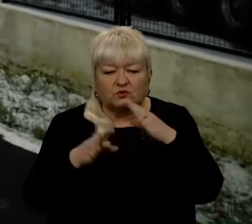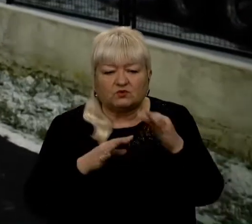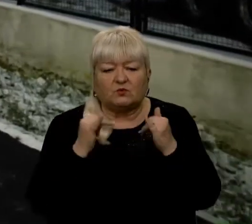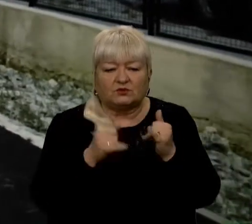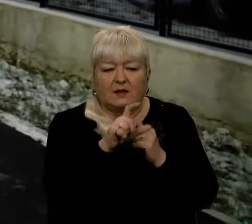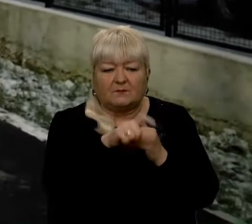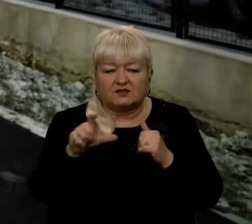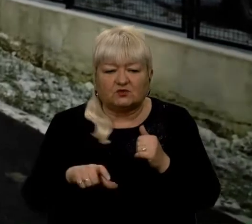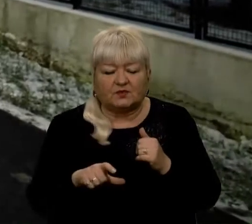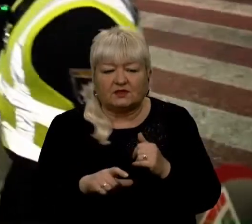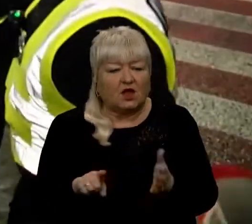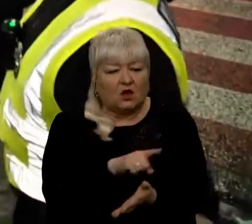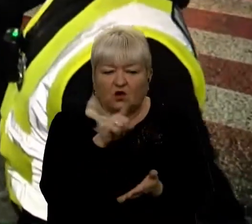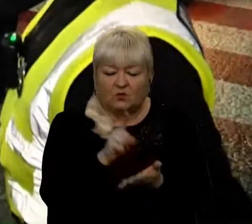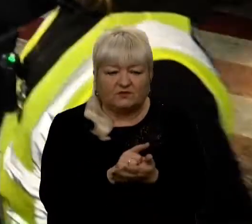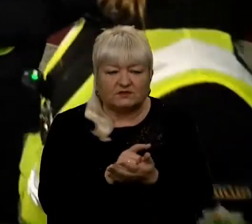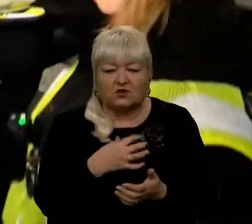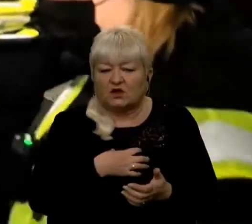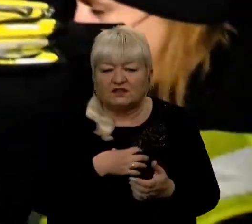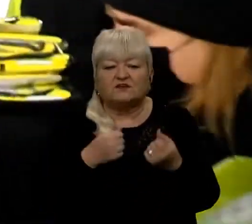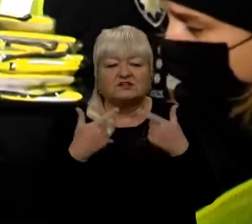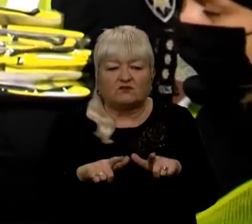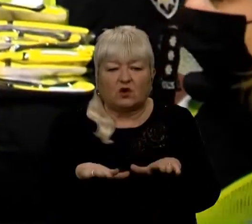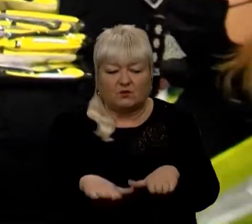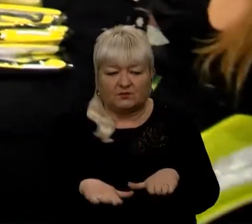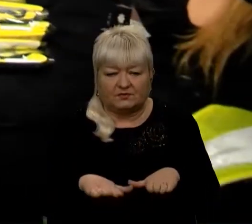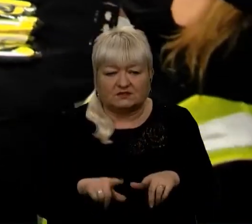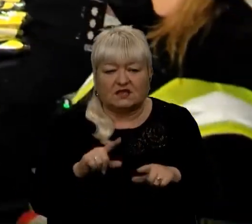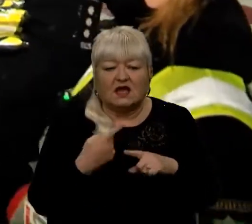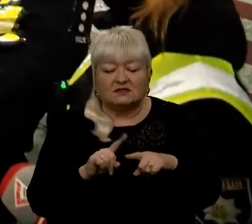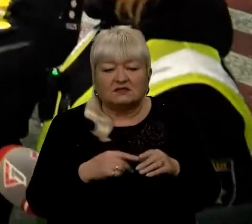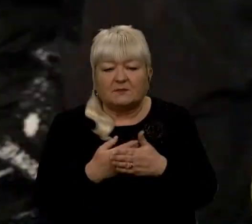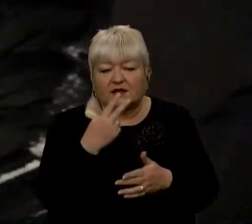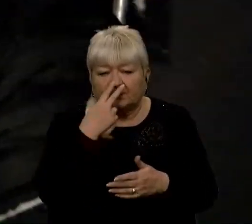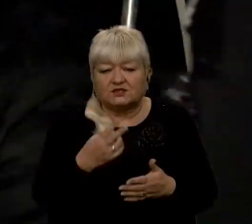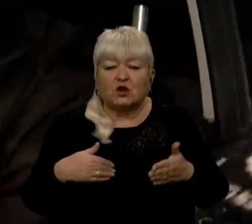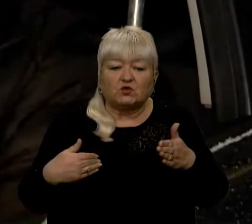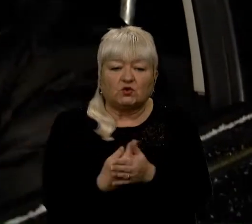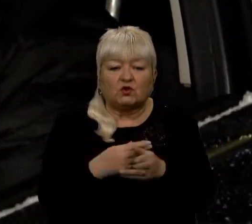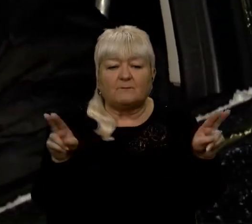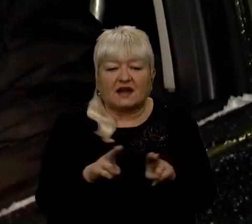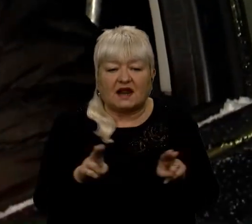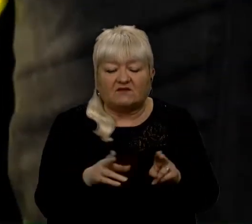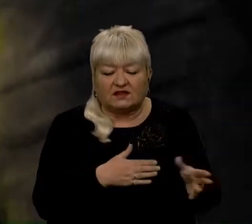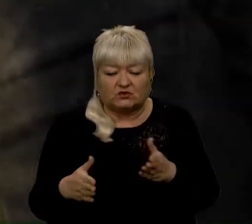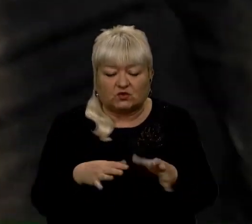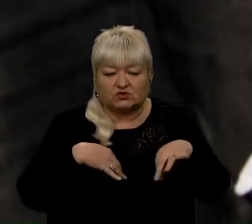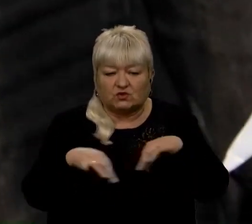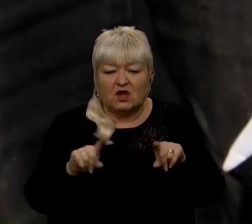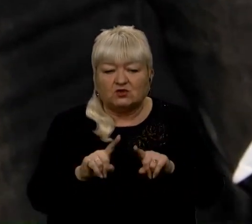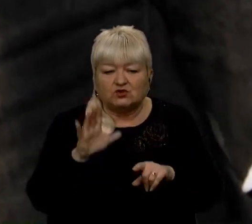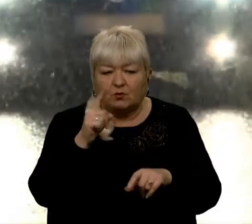байдуже йдете зеброю чи узбіччям. Це передбачають оновлені правила дорожнього руху. Аби стали помітними, такі